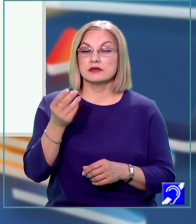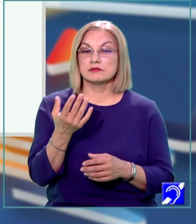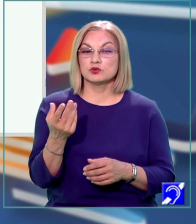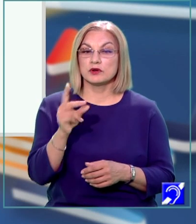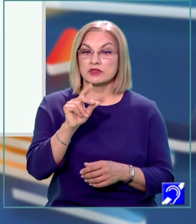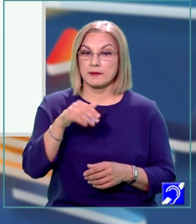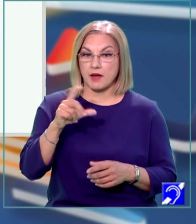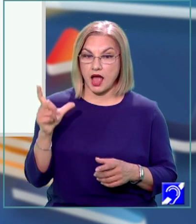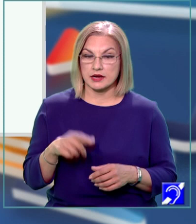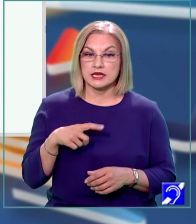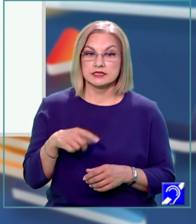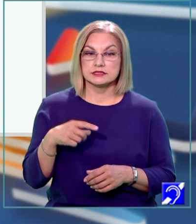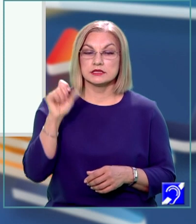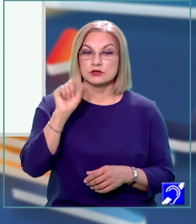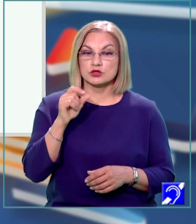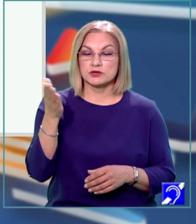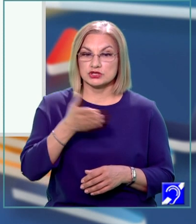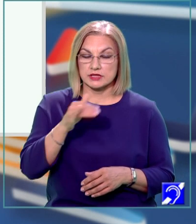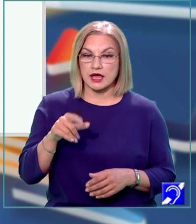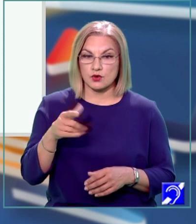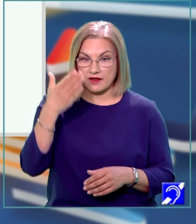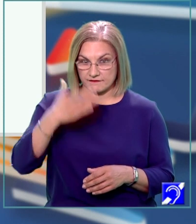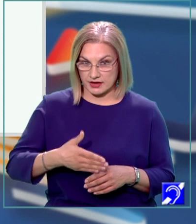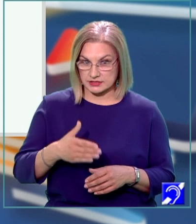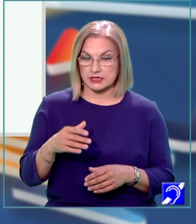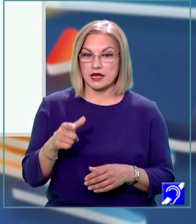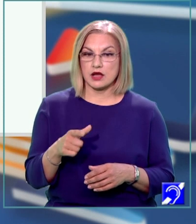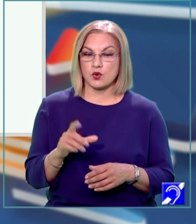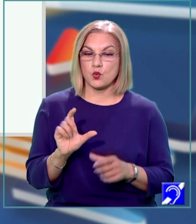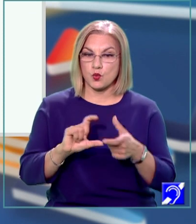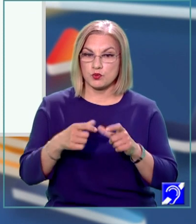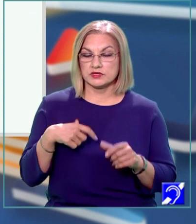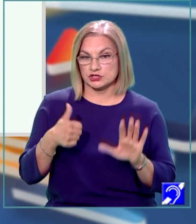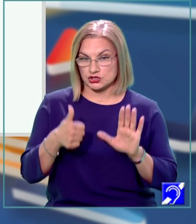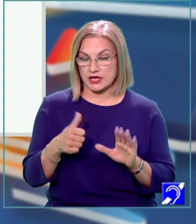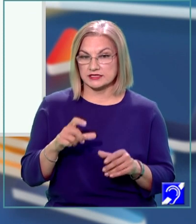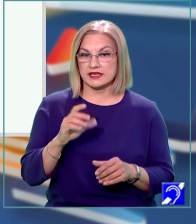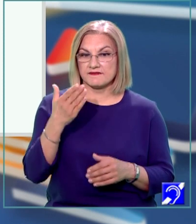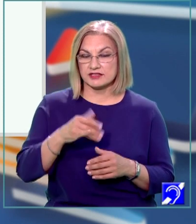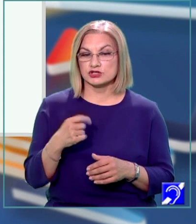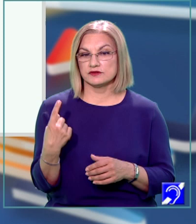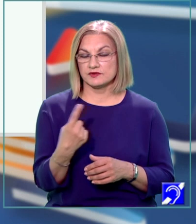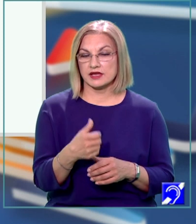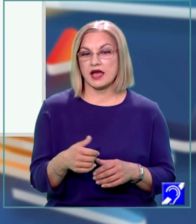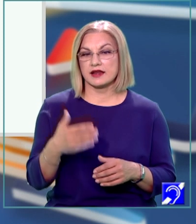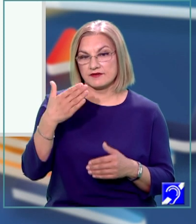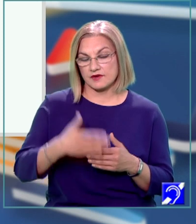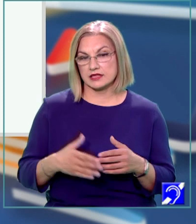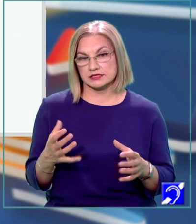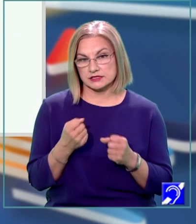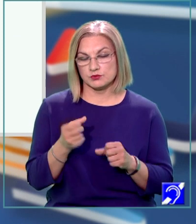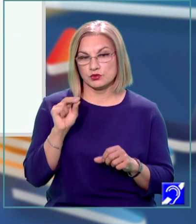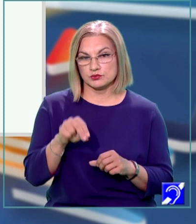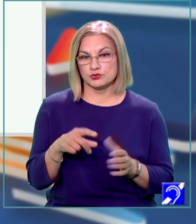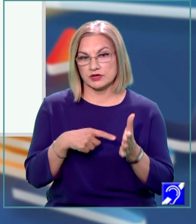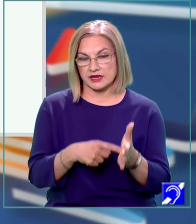12 diagonale ale fețelor cubului, întrucât sunt șase fețe și în fiecare față se pot pune